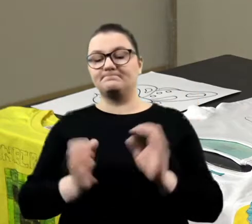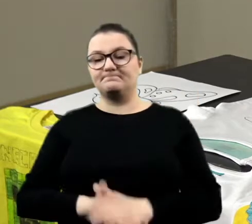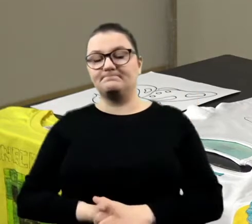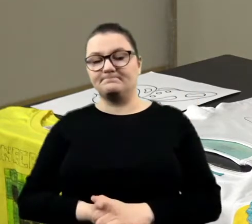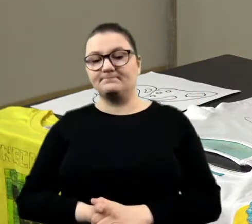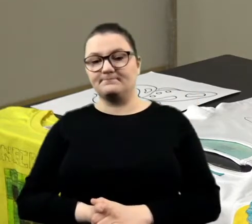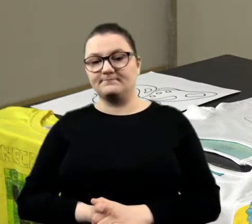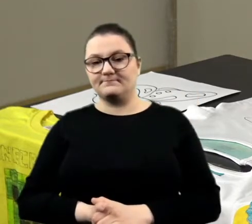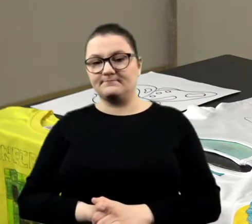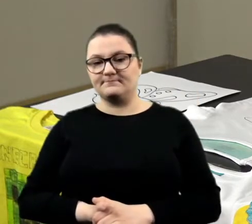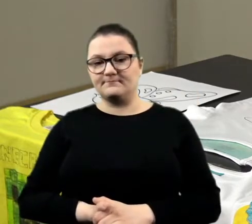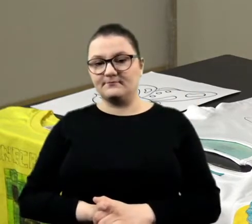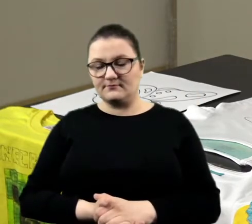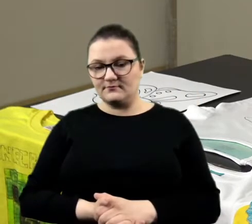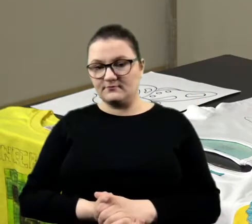Tutaj.